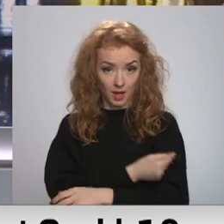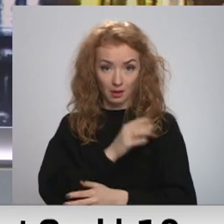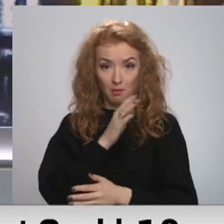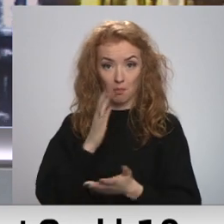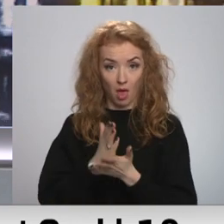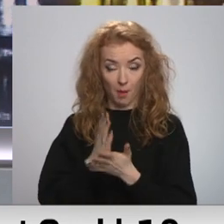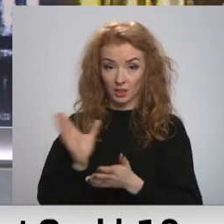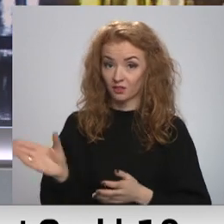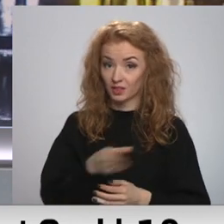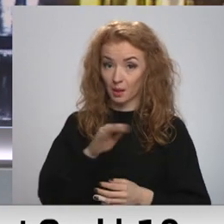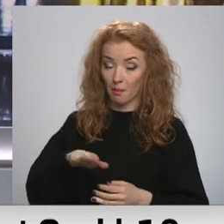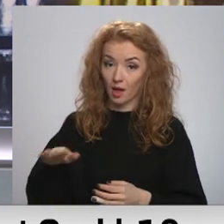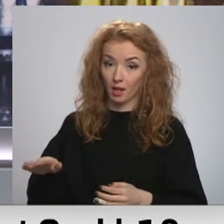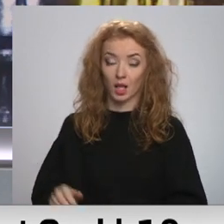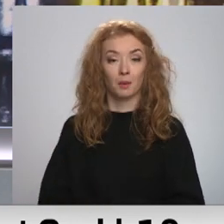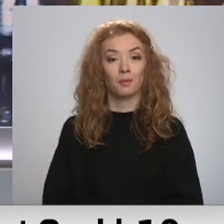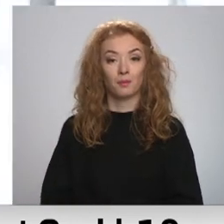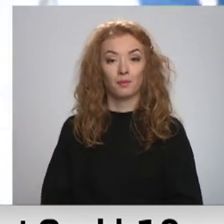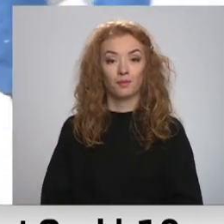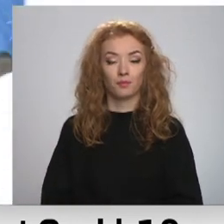visiem bērniem? Vita Anstrati turpina.